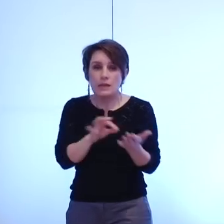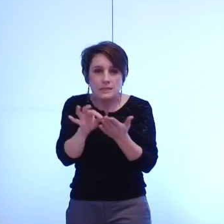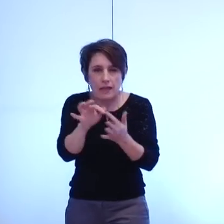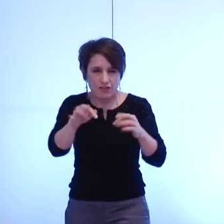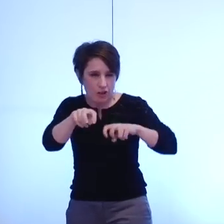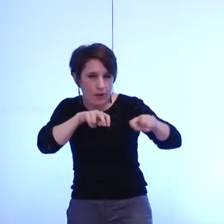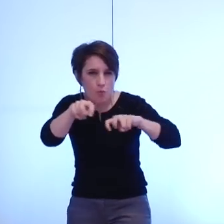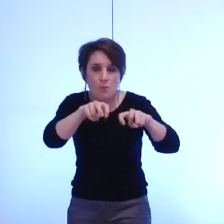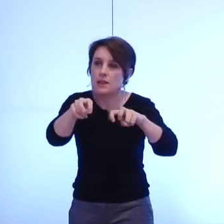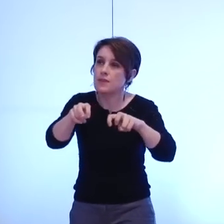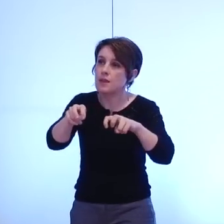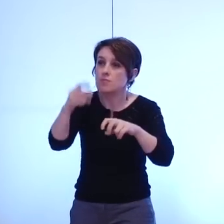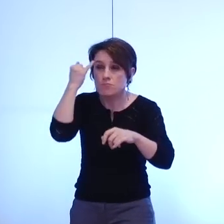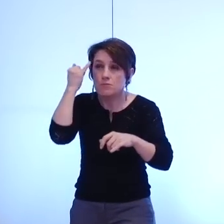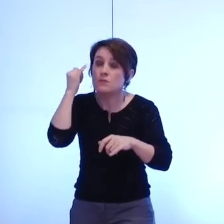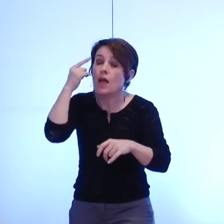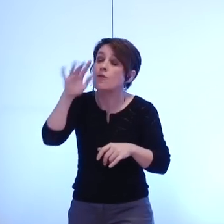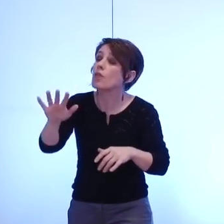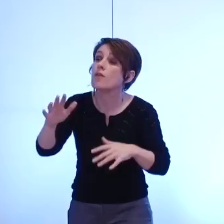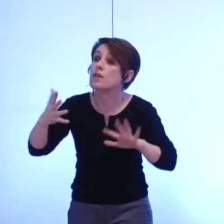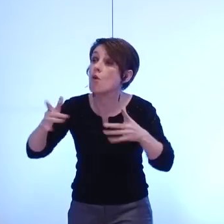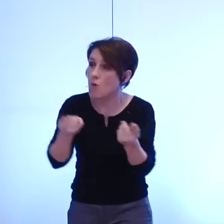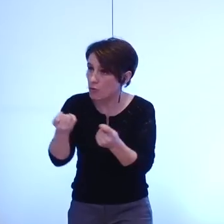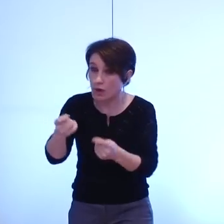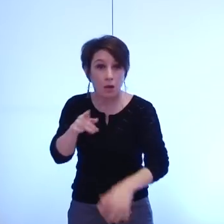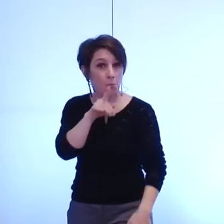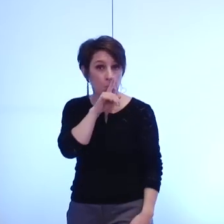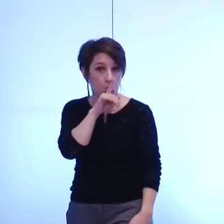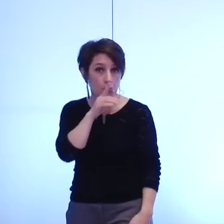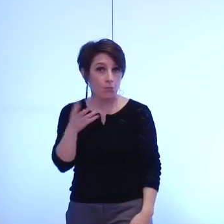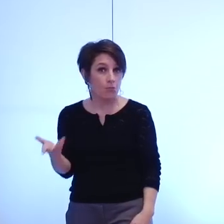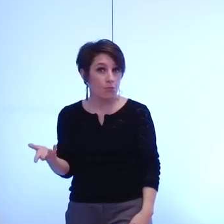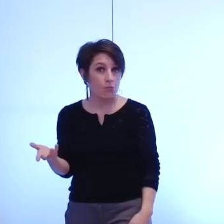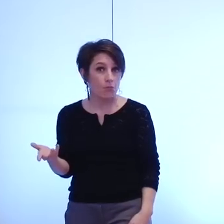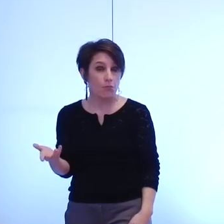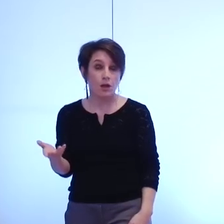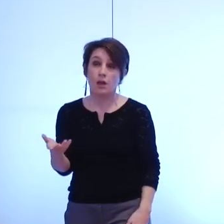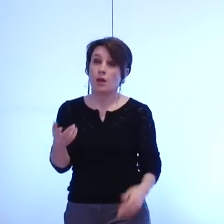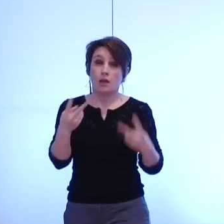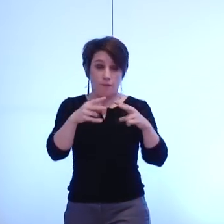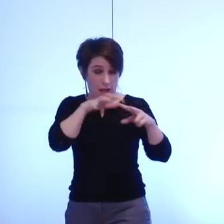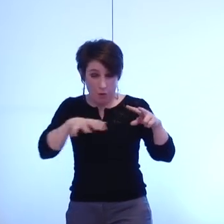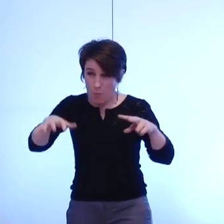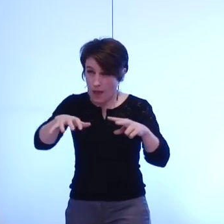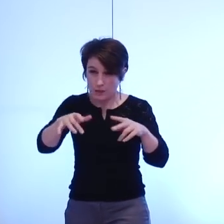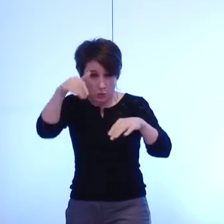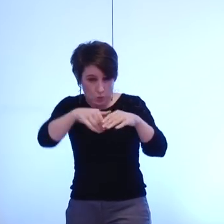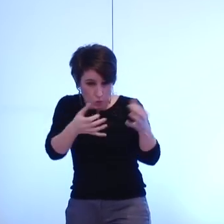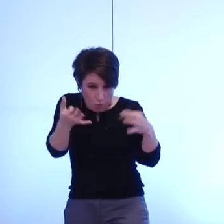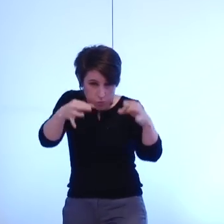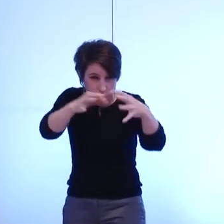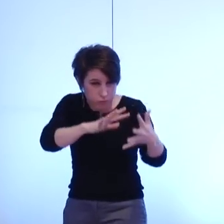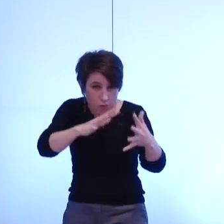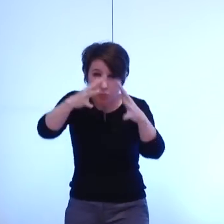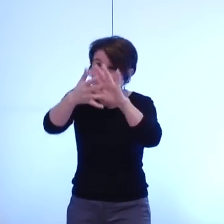les années qui viennent sur la façon dont ils voyaient l'aménagement de cette agglomération la façon dont